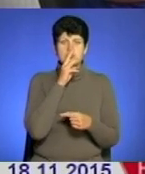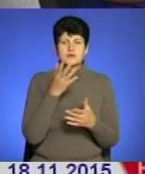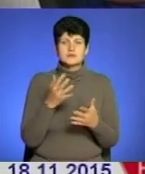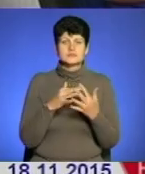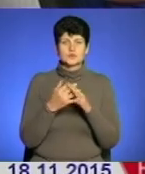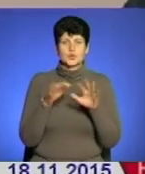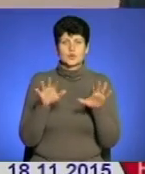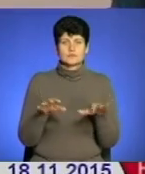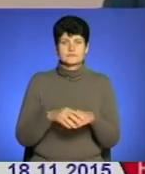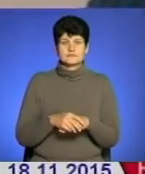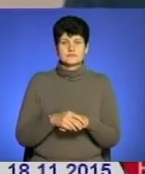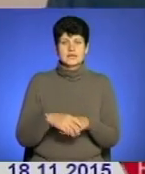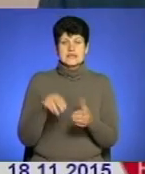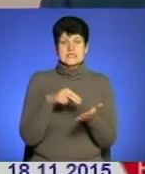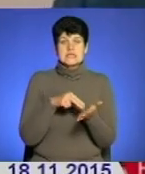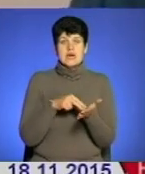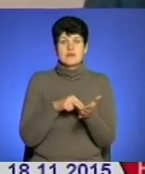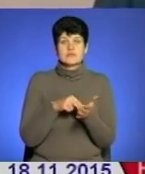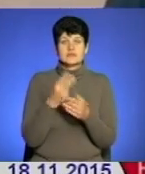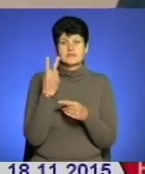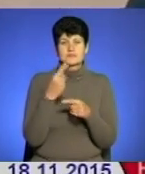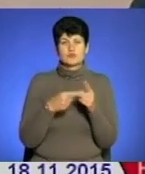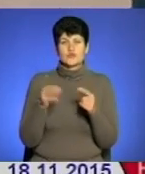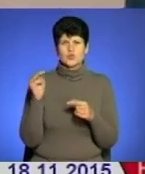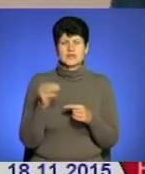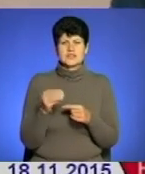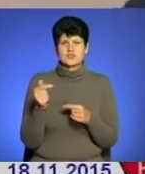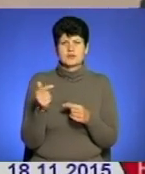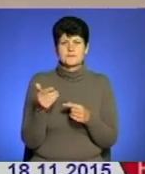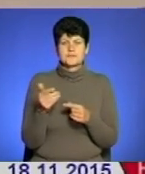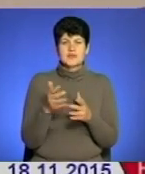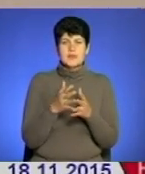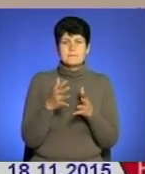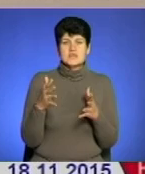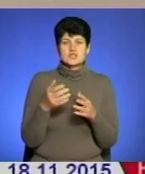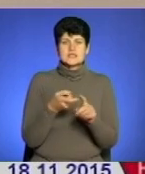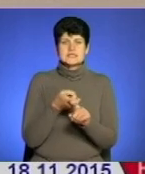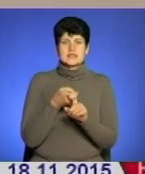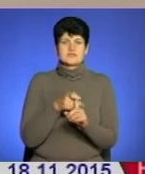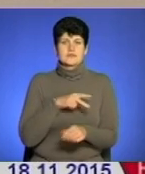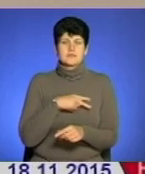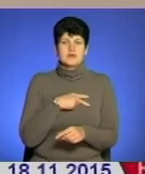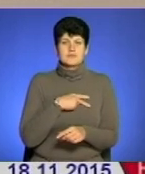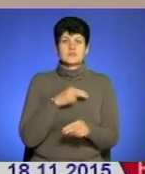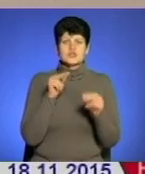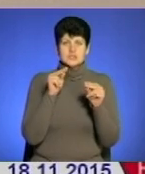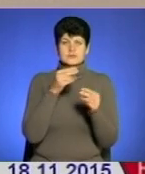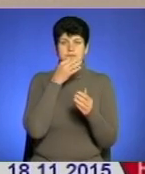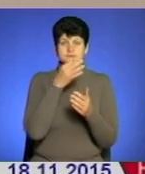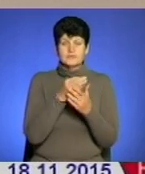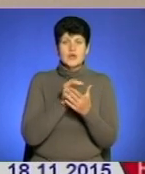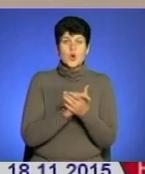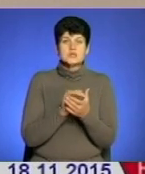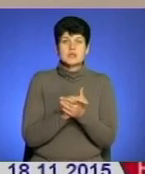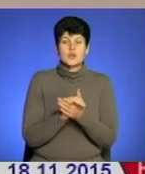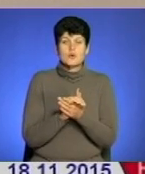голови. Ставка, здається, 2,5 тисячі, а більше там все залежить від приміювання. Чесно сказати, я ознайомився